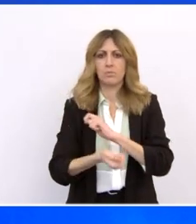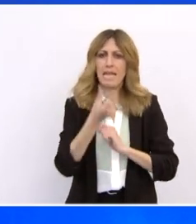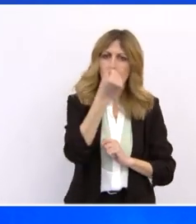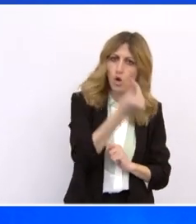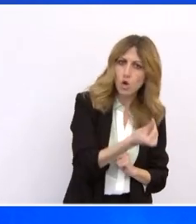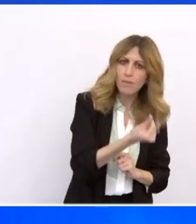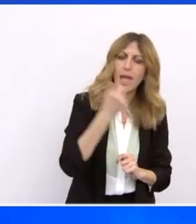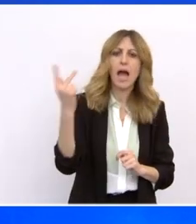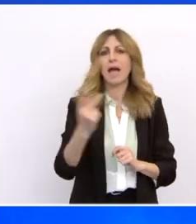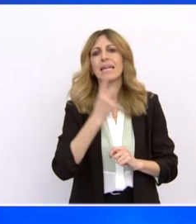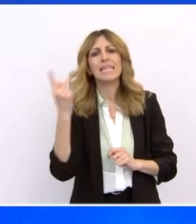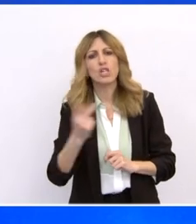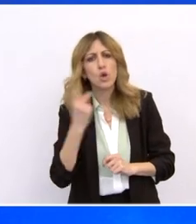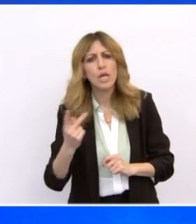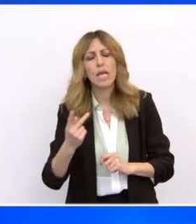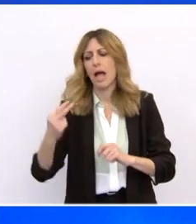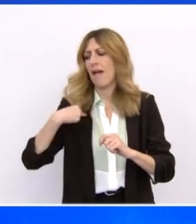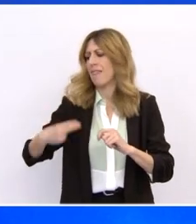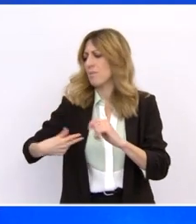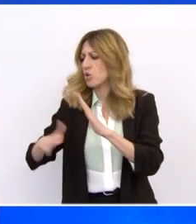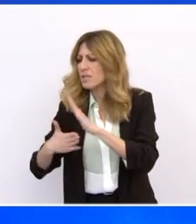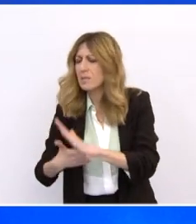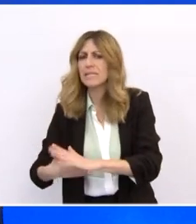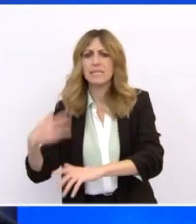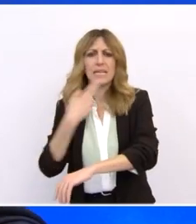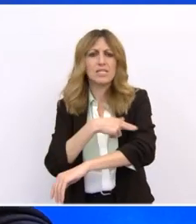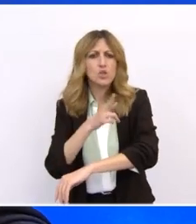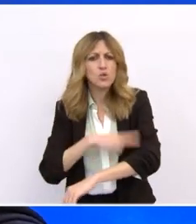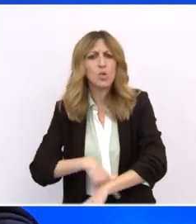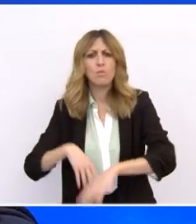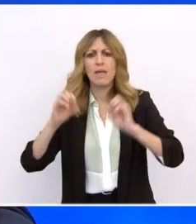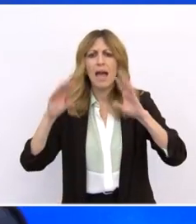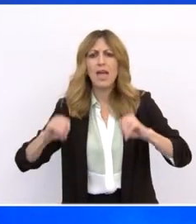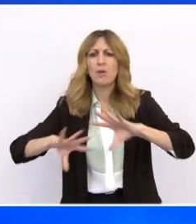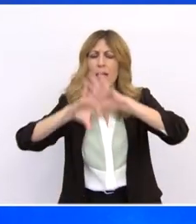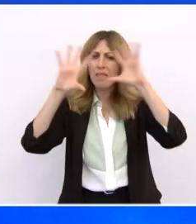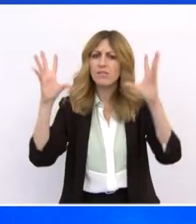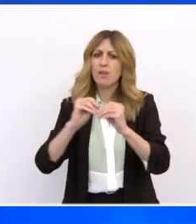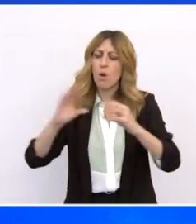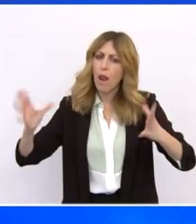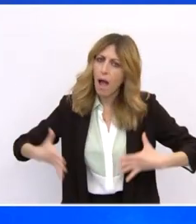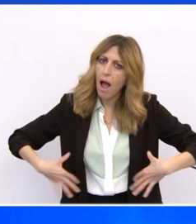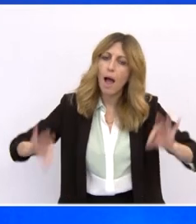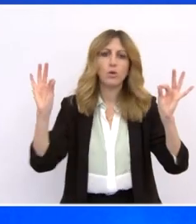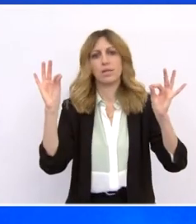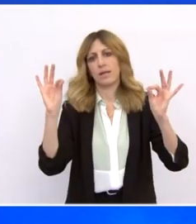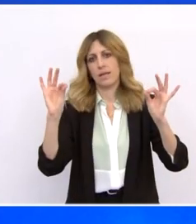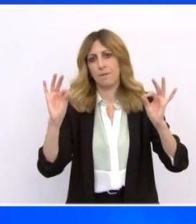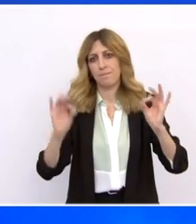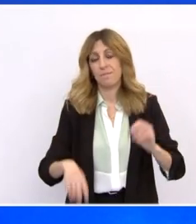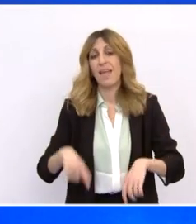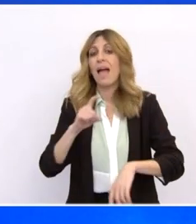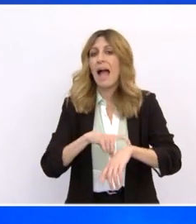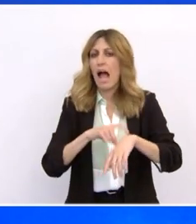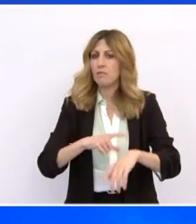Με οικονομικούς όρους, ο πρωταρχικός στόχος του σχεδίου είναι να καλύψει το μεγάλο κενό σε επενδύσεις,